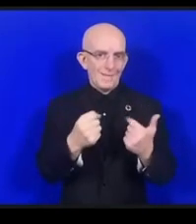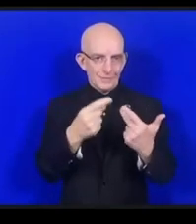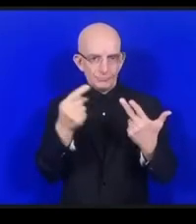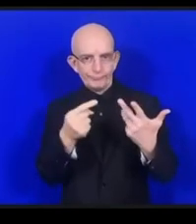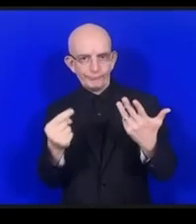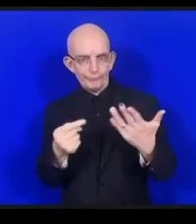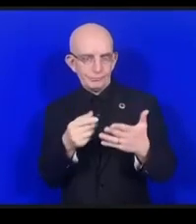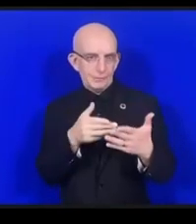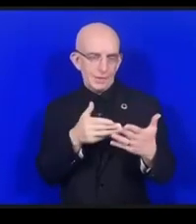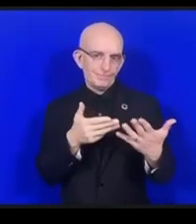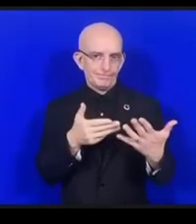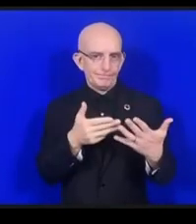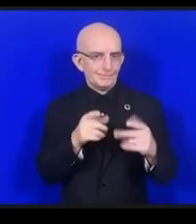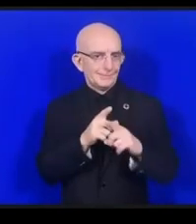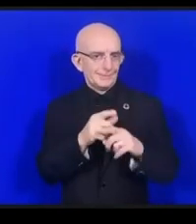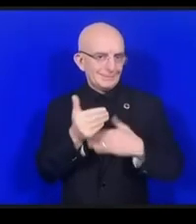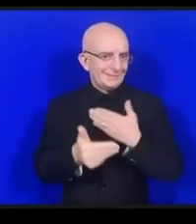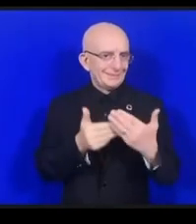する問題というのがあります